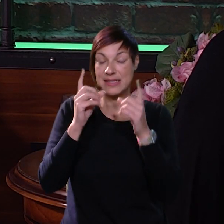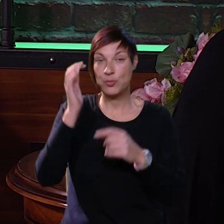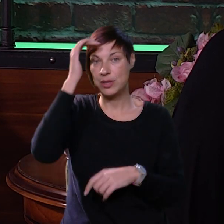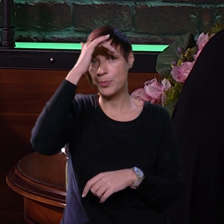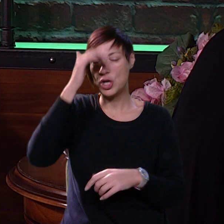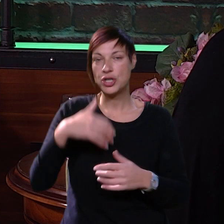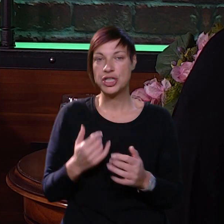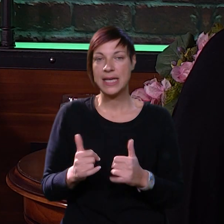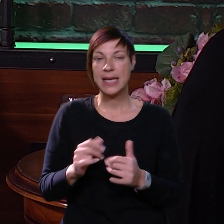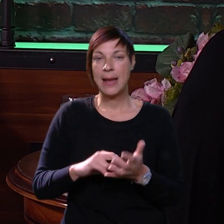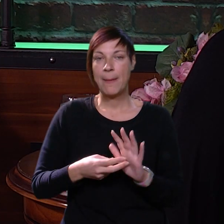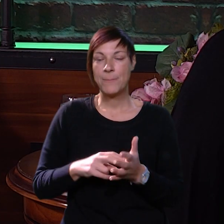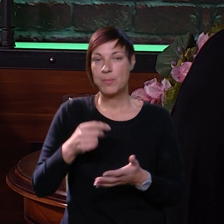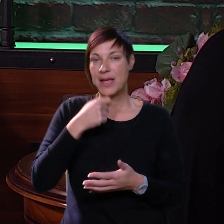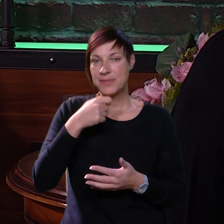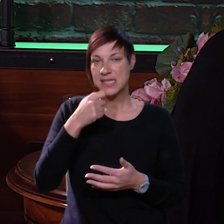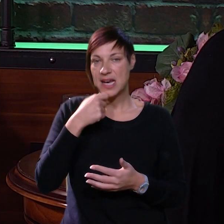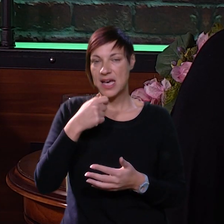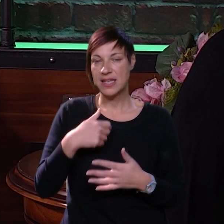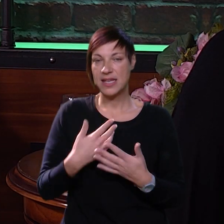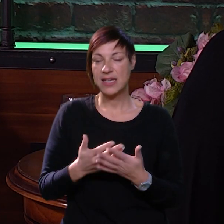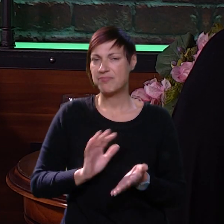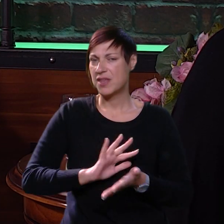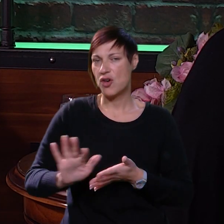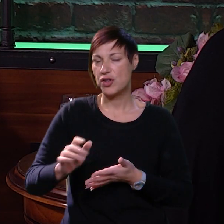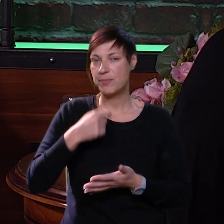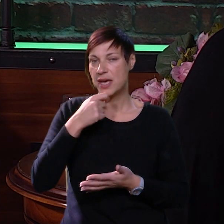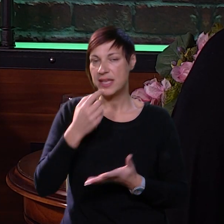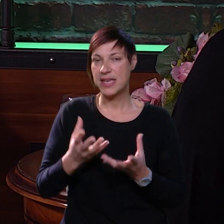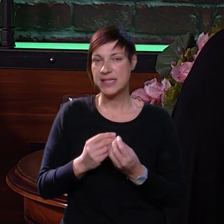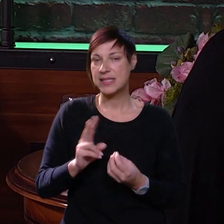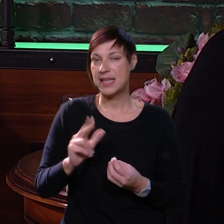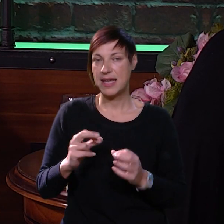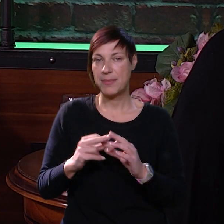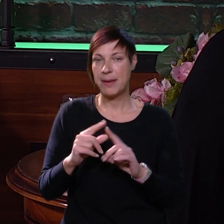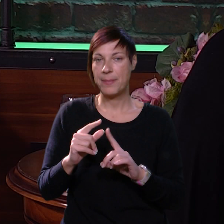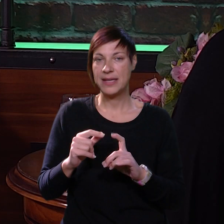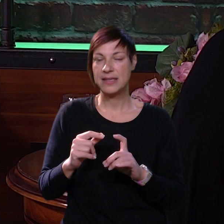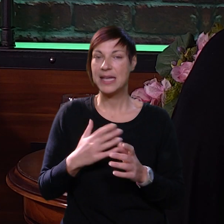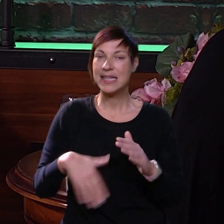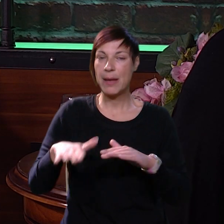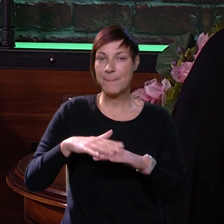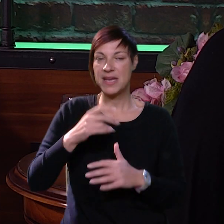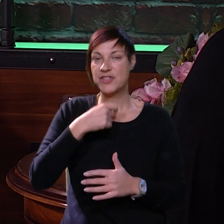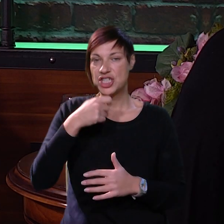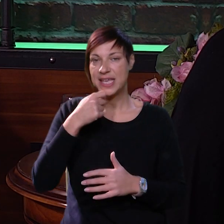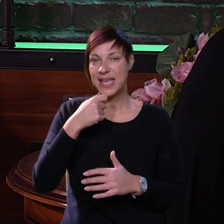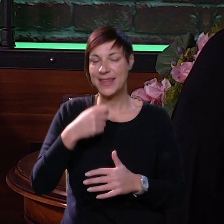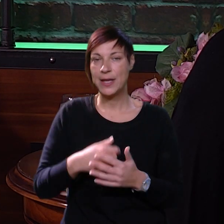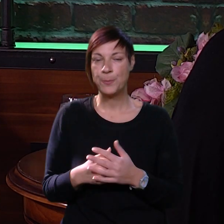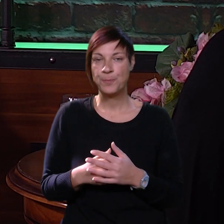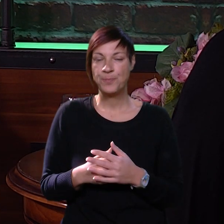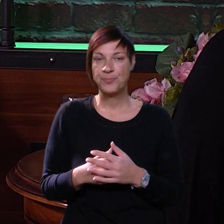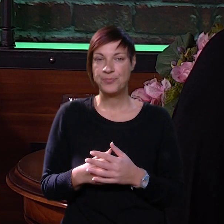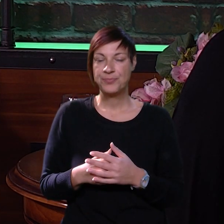budi po noći, ili problemi sa hranjenjem, da odbija jesti u potpunosti, da nema apetit ili da jede pretjerano više nego